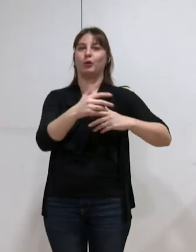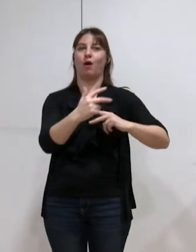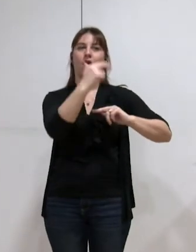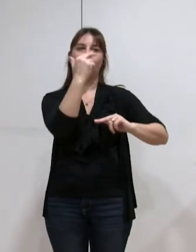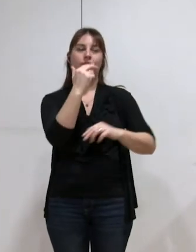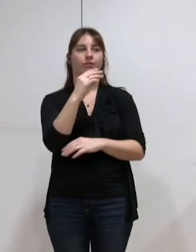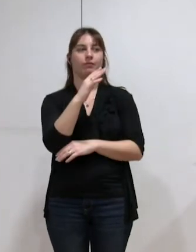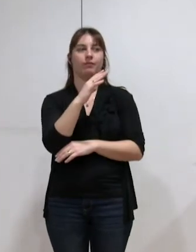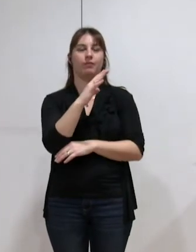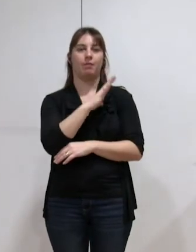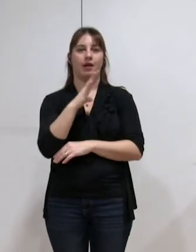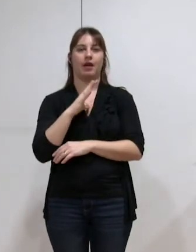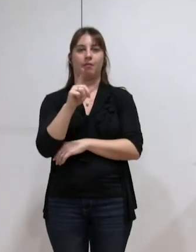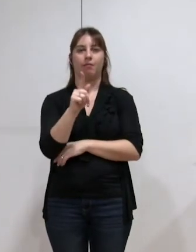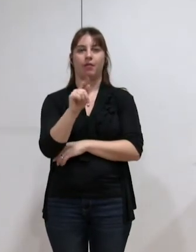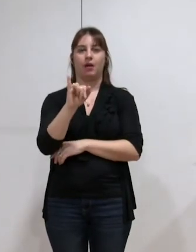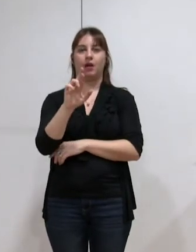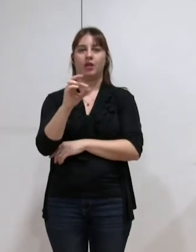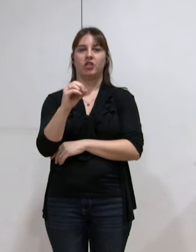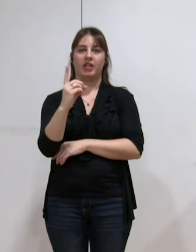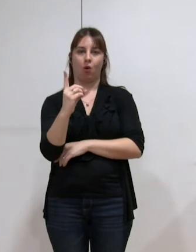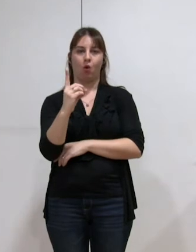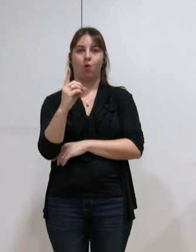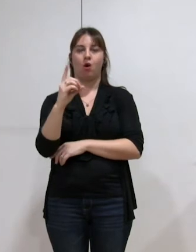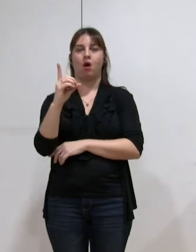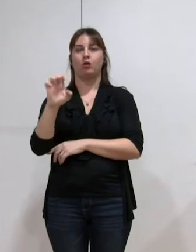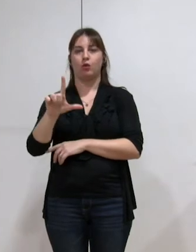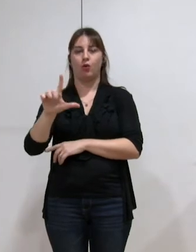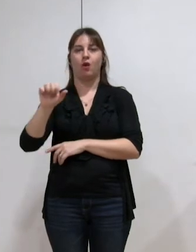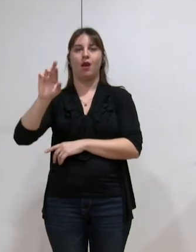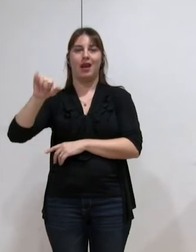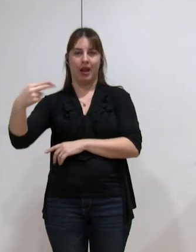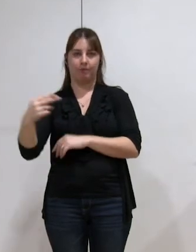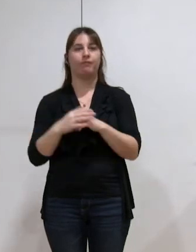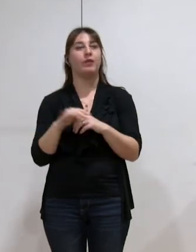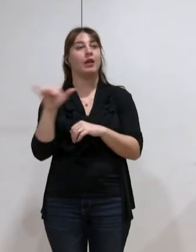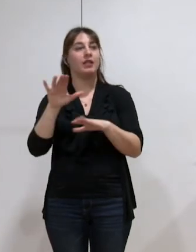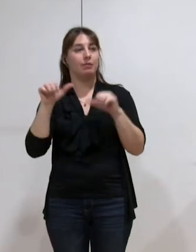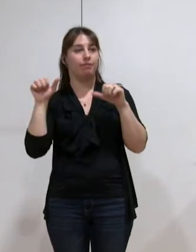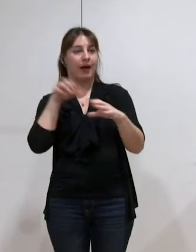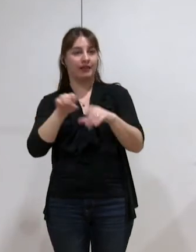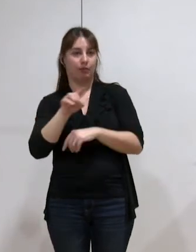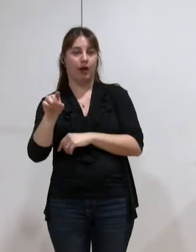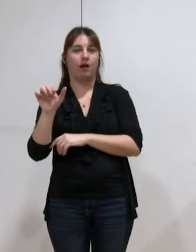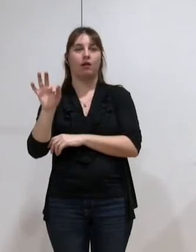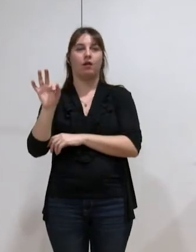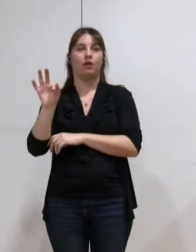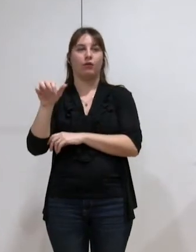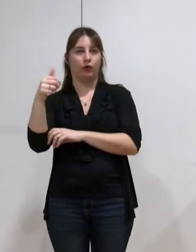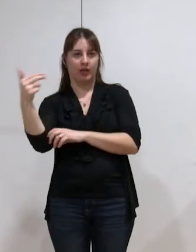personne de Marina Giraudelin. Qui ne participe pas au vote. Le Front National, les Républicains, UDI, Société Civile,